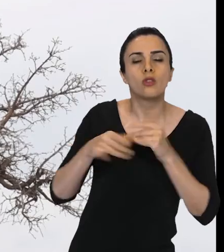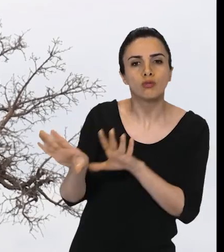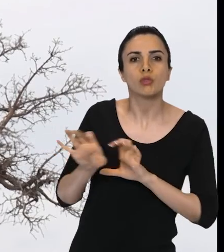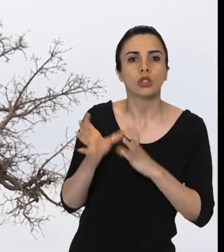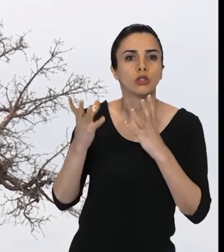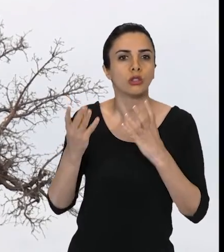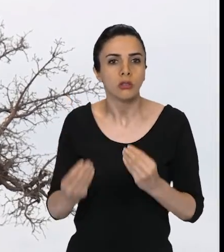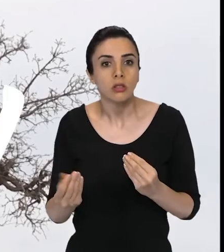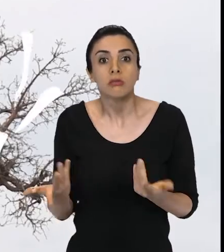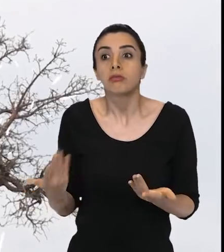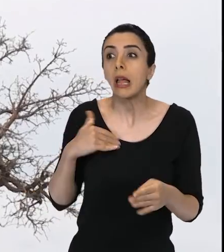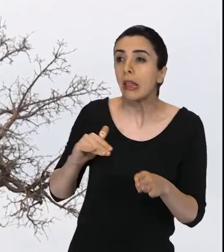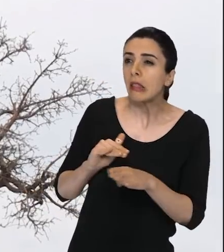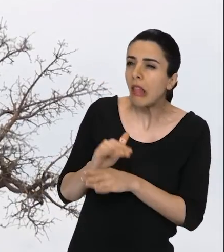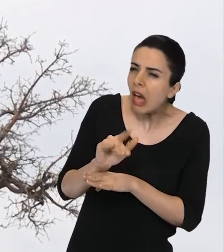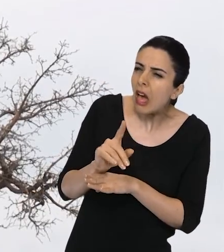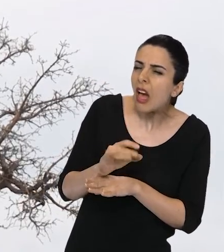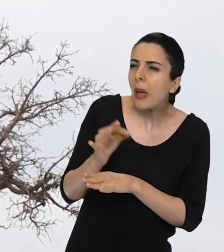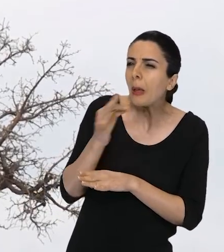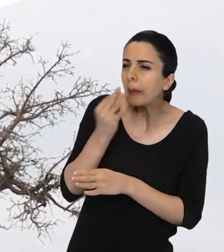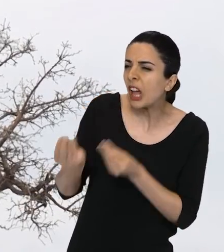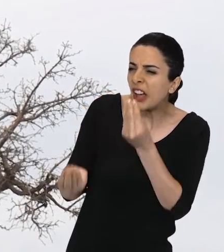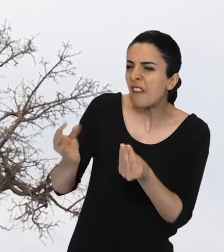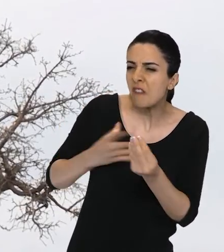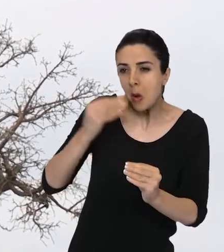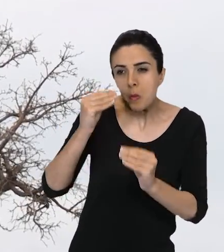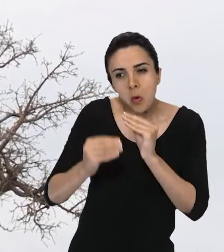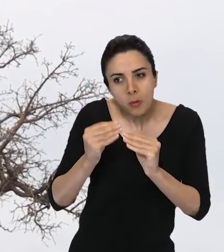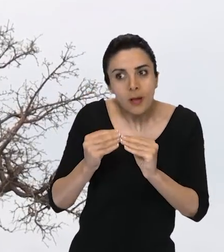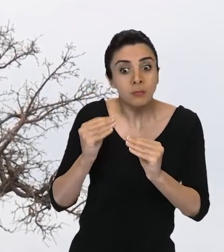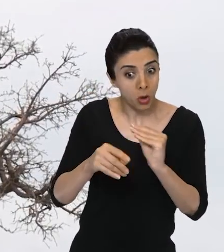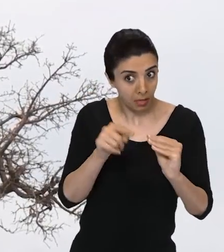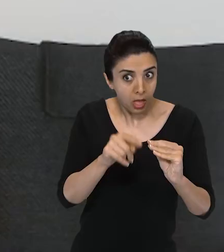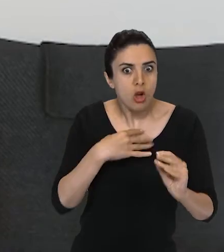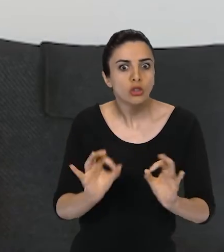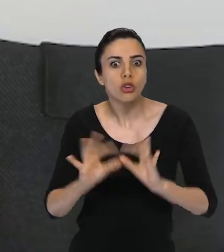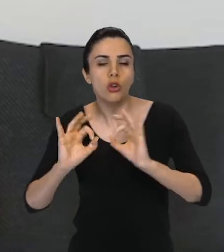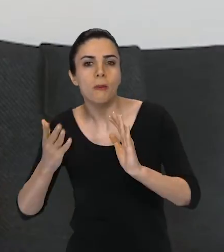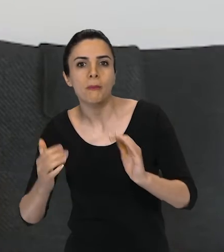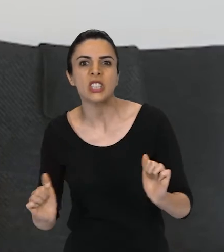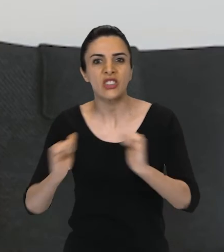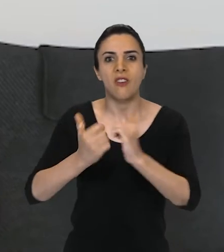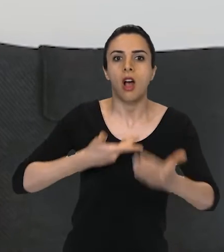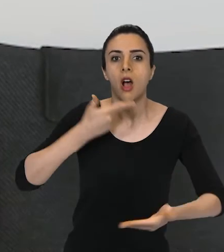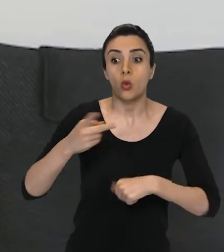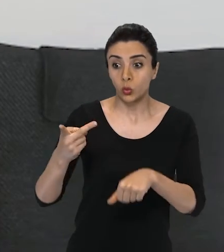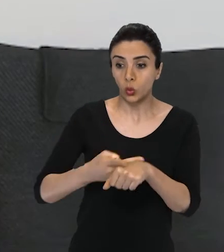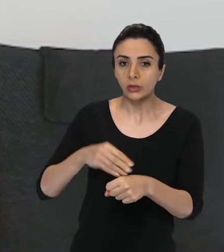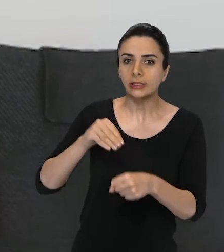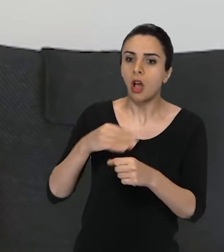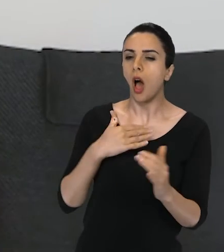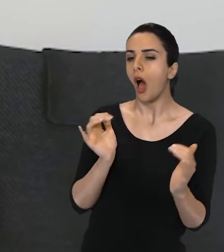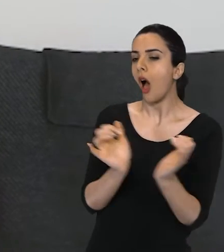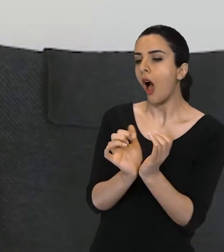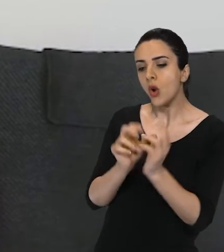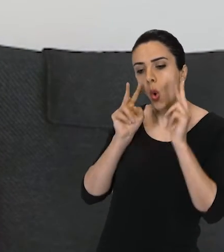yaşanabilecek uluslu sorunlar çözüm önerileriyle birlikte sunulmuş. Bu kursun içerisinde veli gözünden,